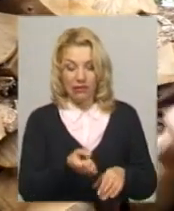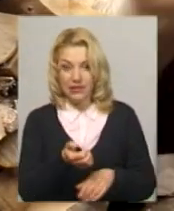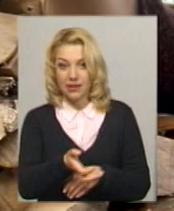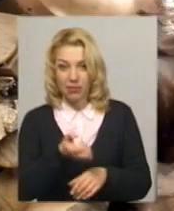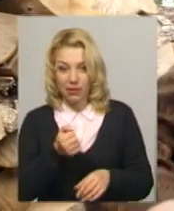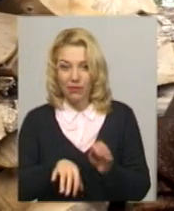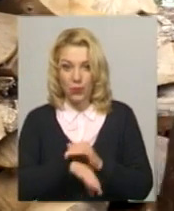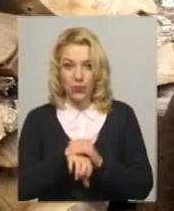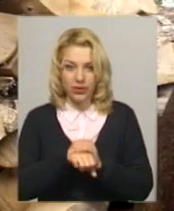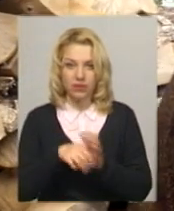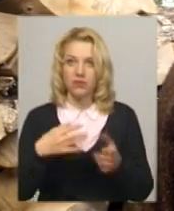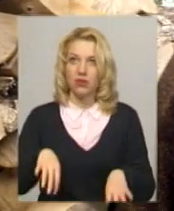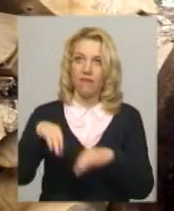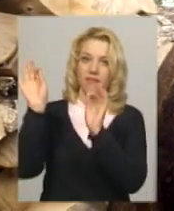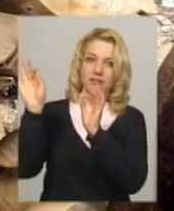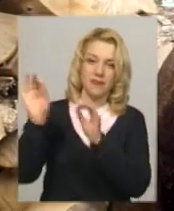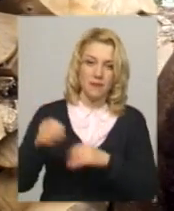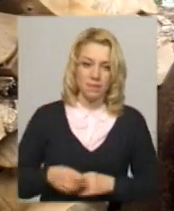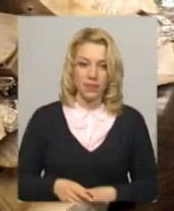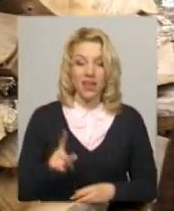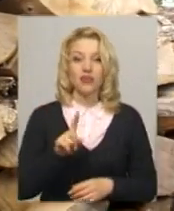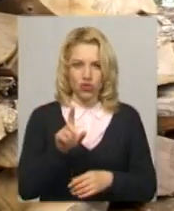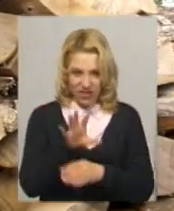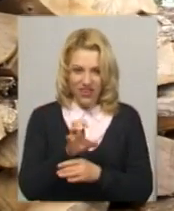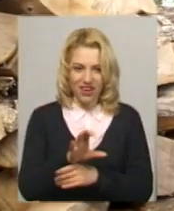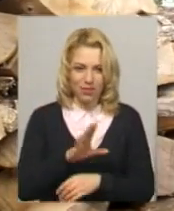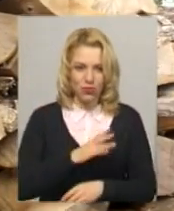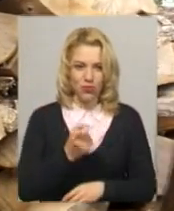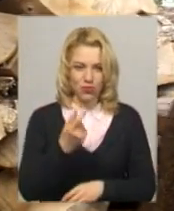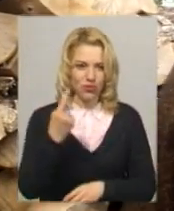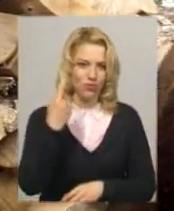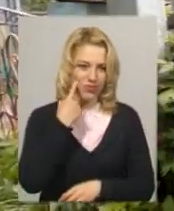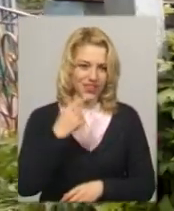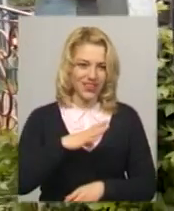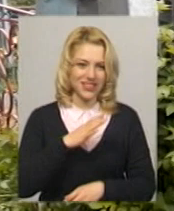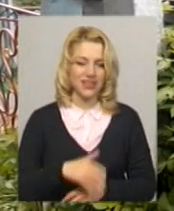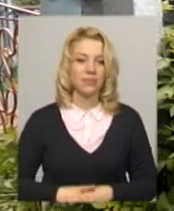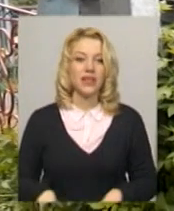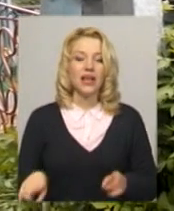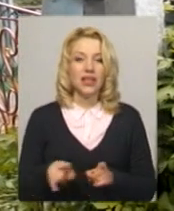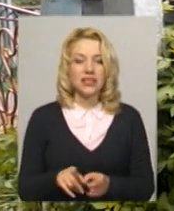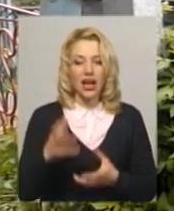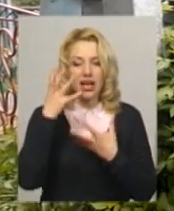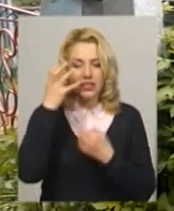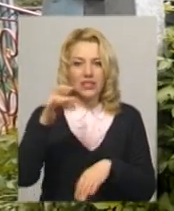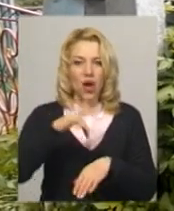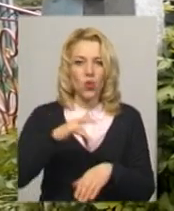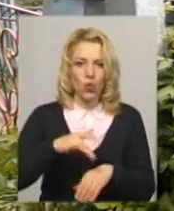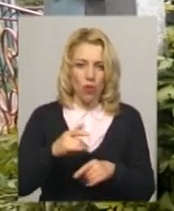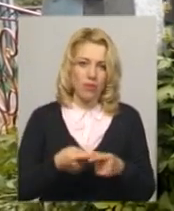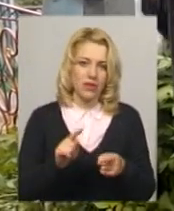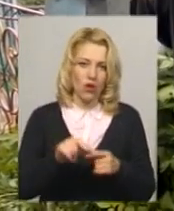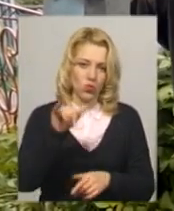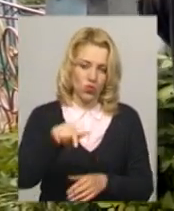поки я прийшла, вони вже висять. Сварили? Трошки обідилась. Таке захоплення, каже Іван Євгенійович, з